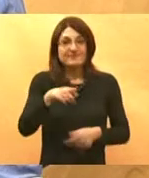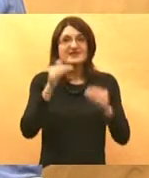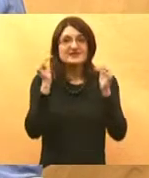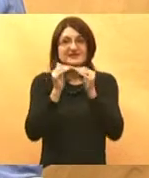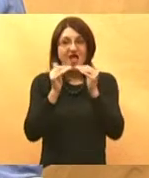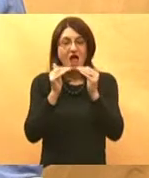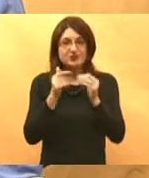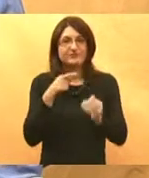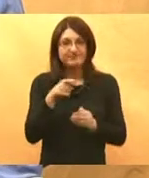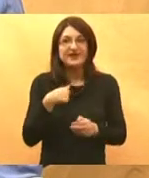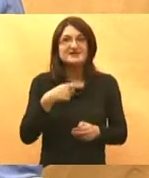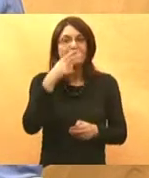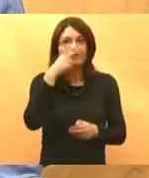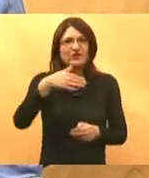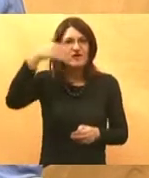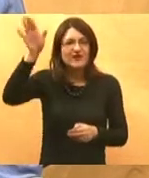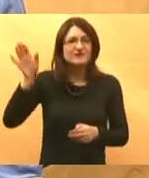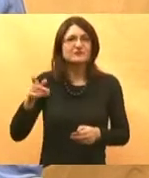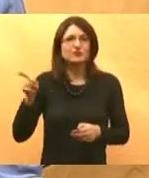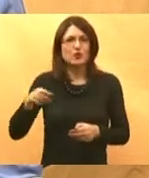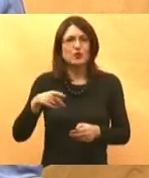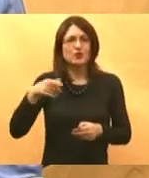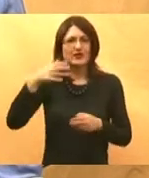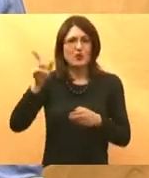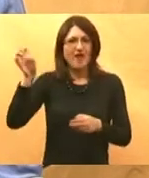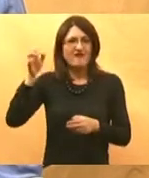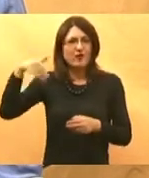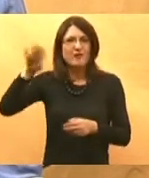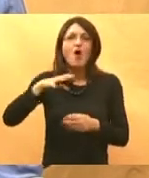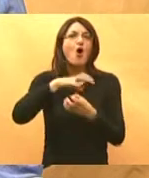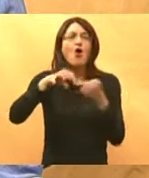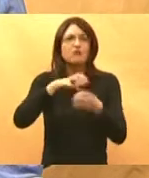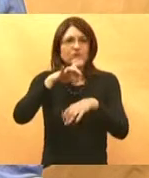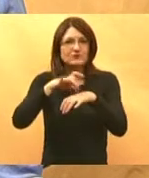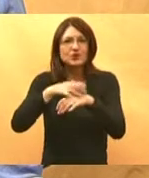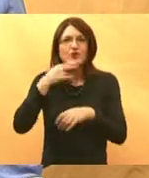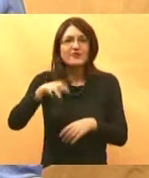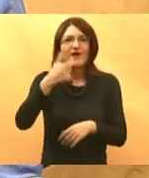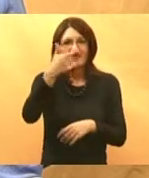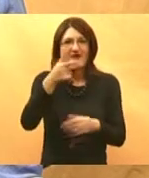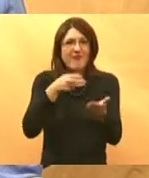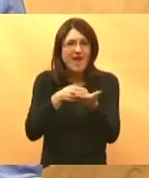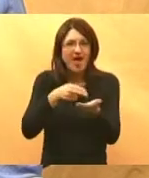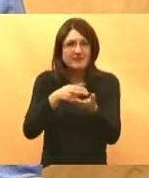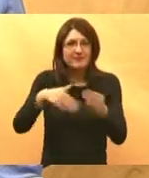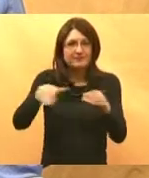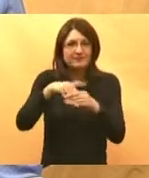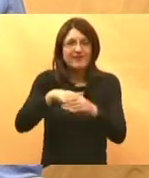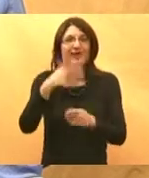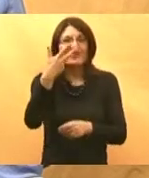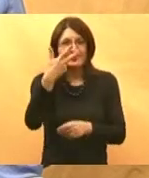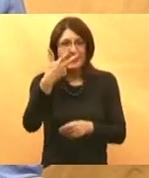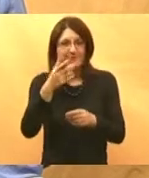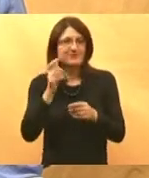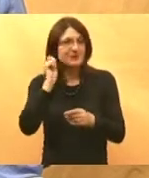šta sam vidio van Hrvatske. Obiteljski liježnik koji ima zaposlen dva administratora i tri sestre u